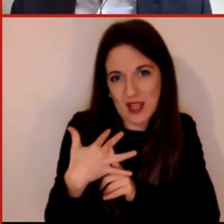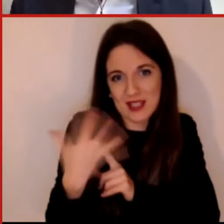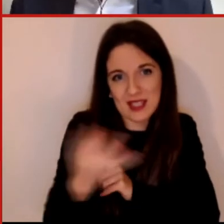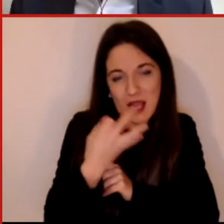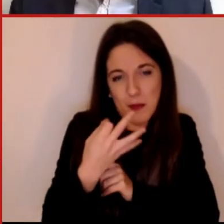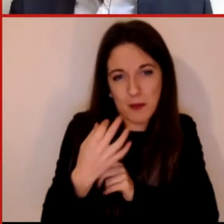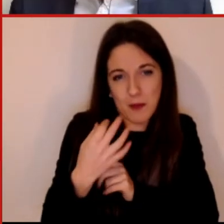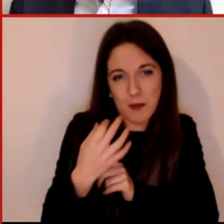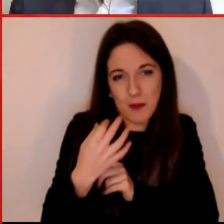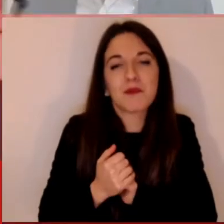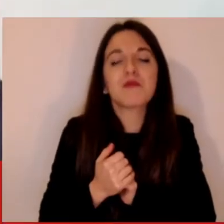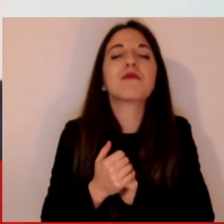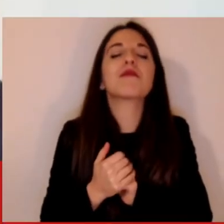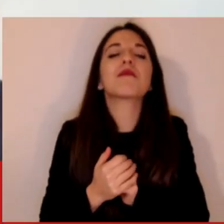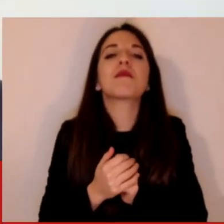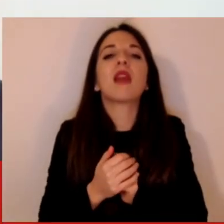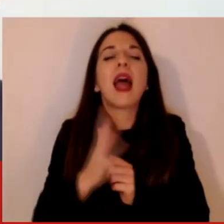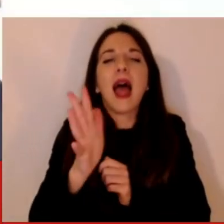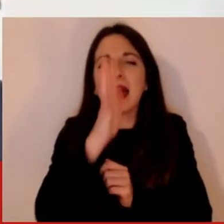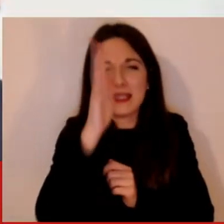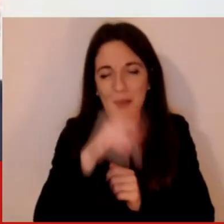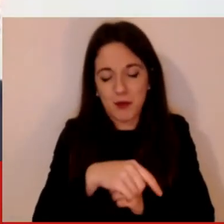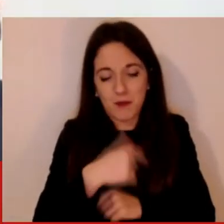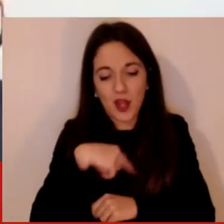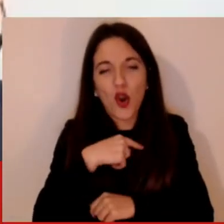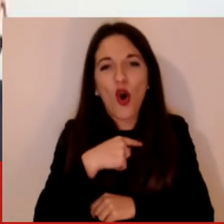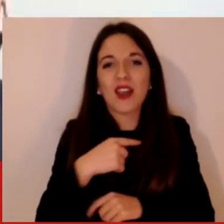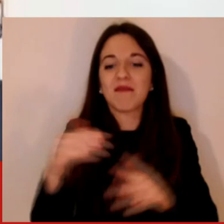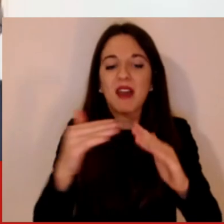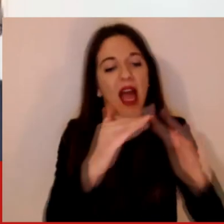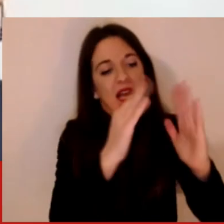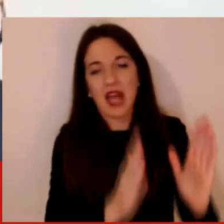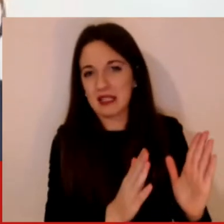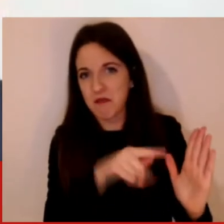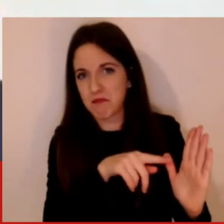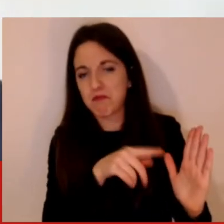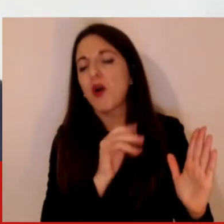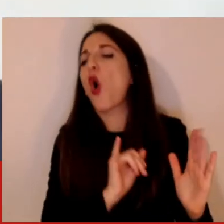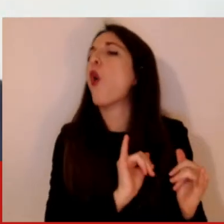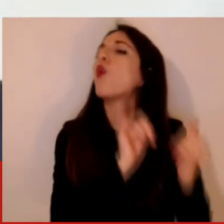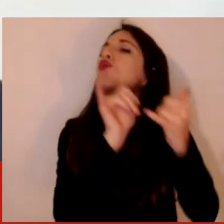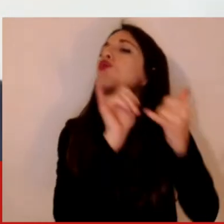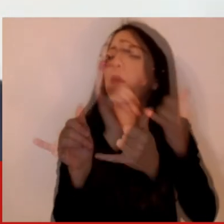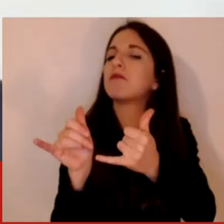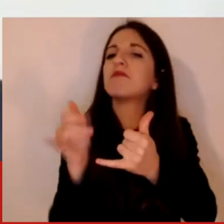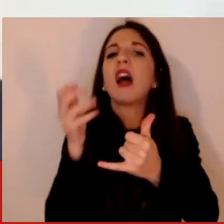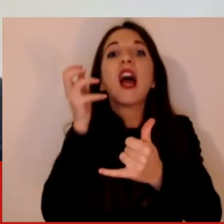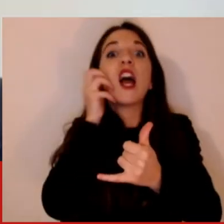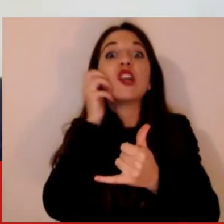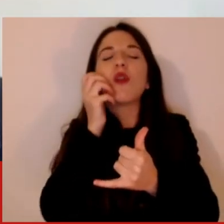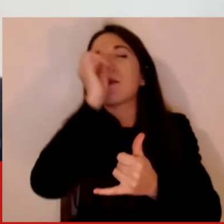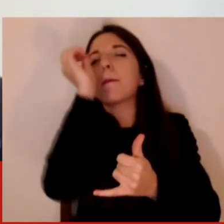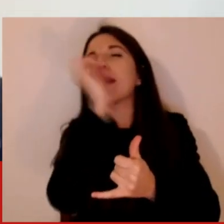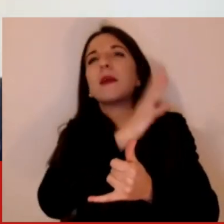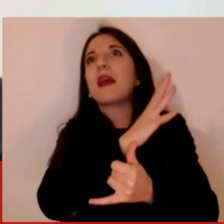quando noi usciamo di casa e dimentichiamo il nostro telefono portatile, il nostro dispositivo mobile, ci